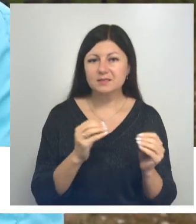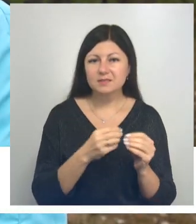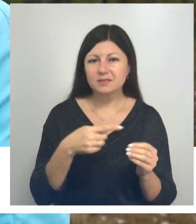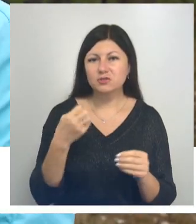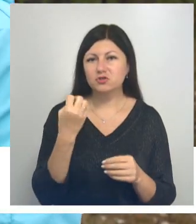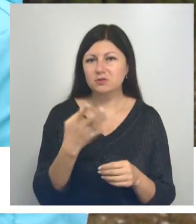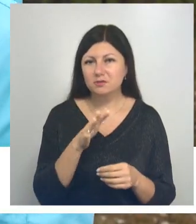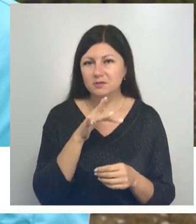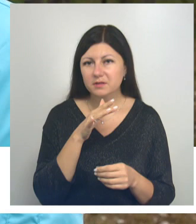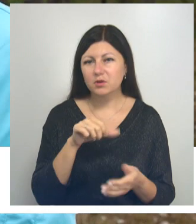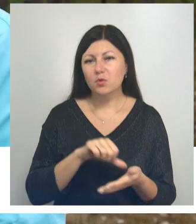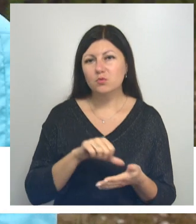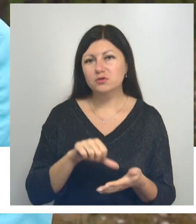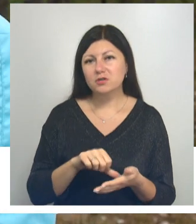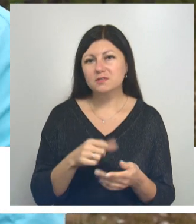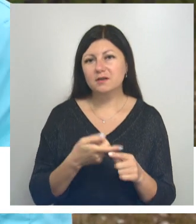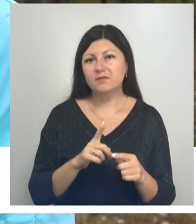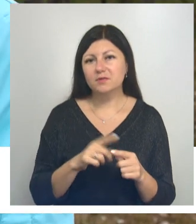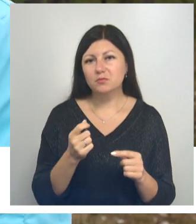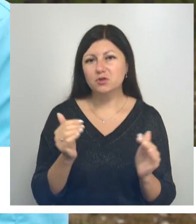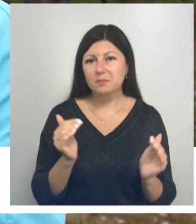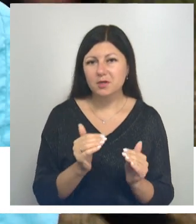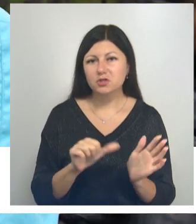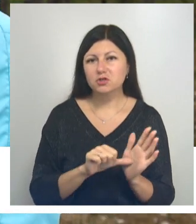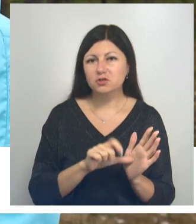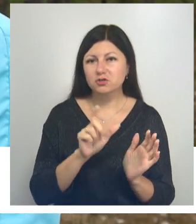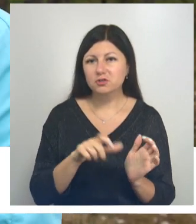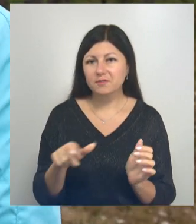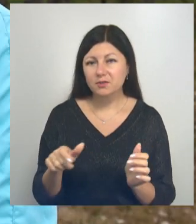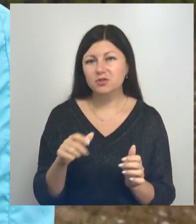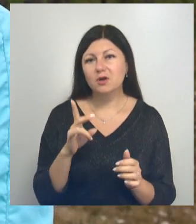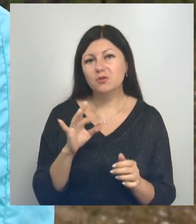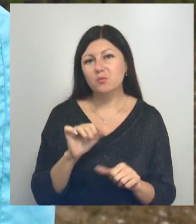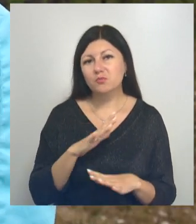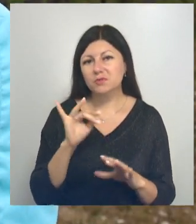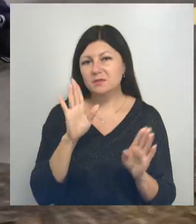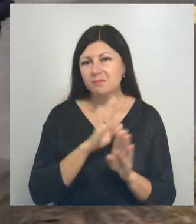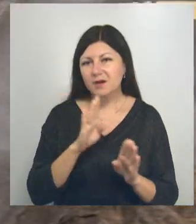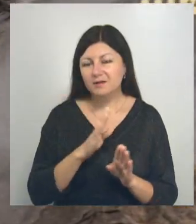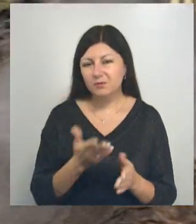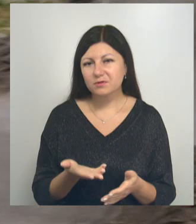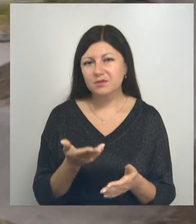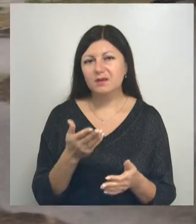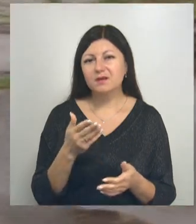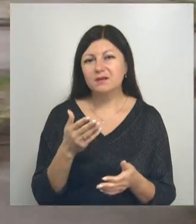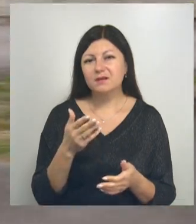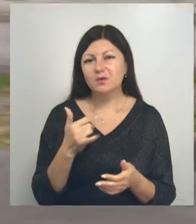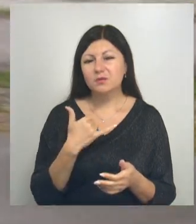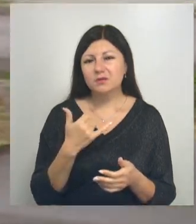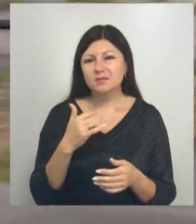лет. Участников в этот раз немножко меньше, 6 человечков, скорее всего, из-за погоды. У нас